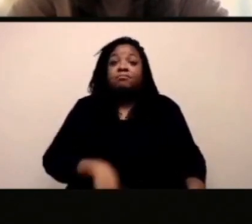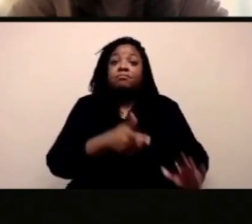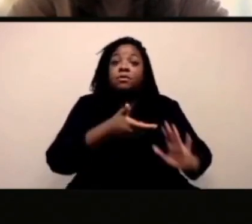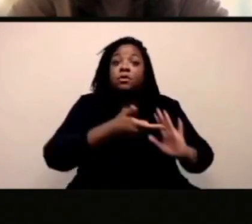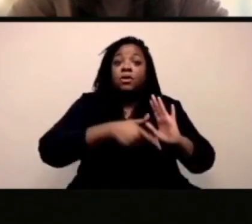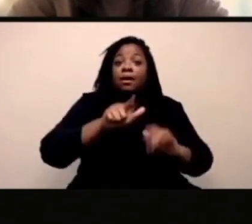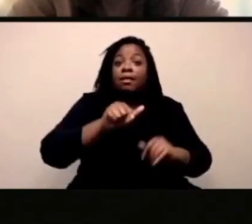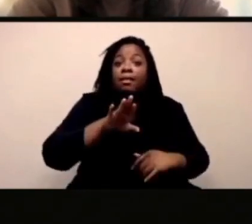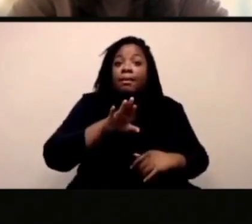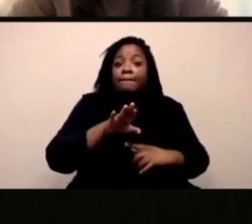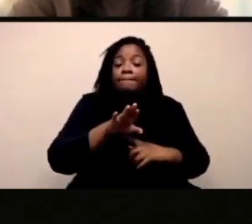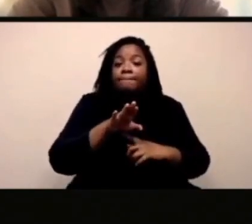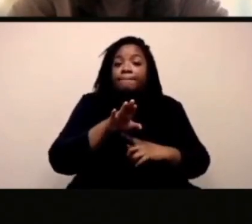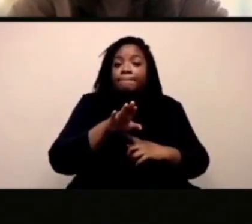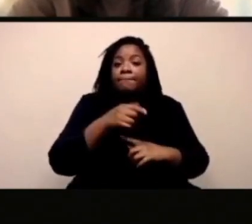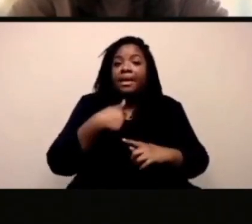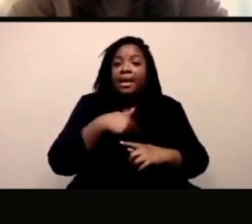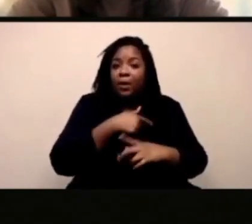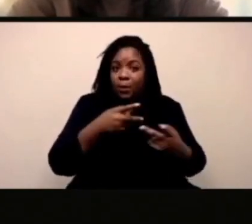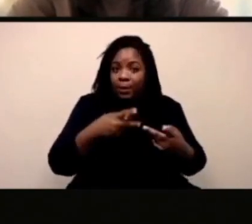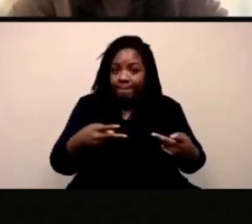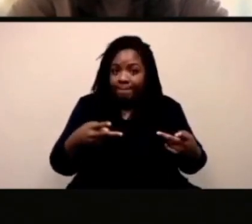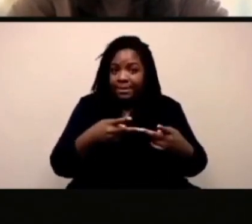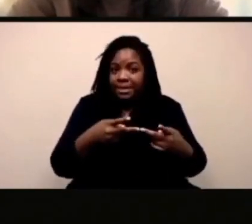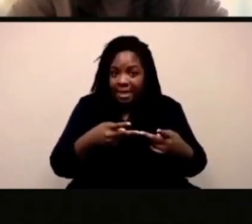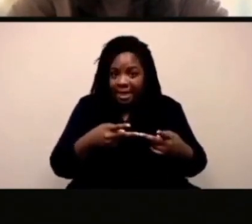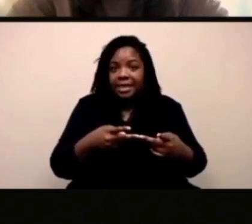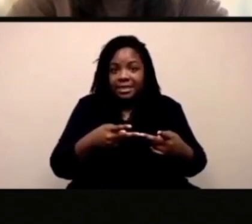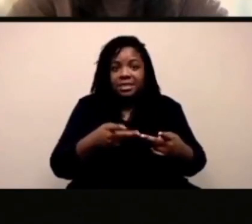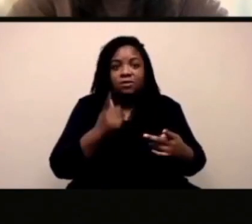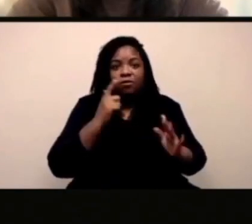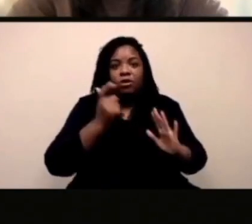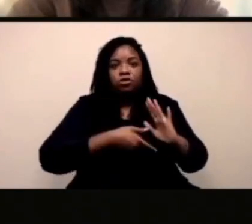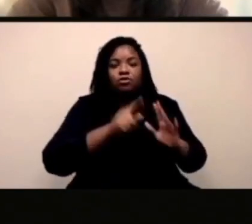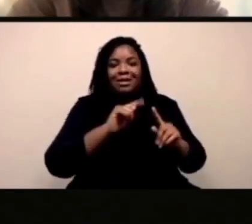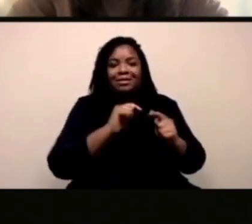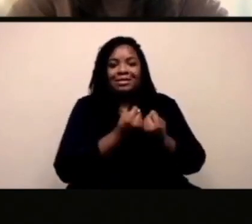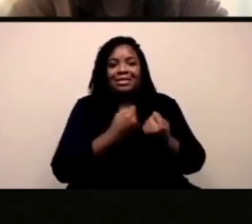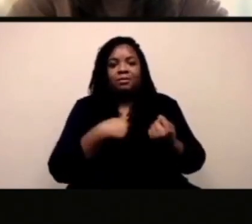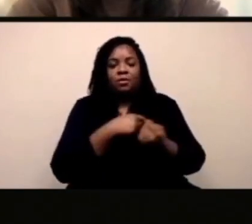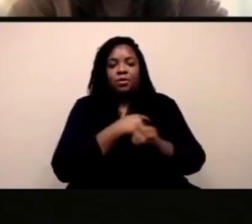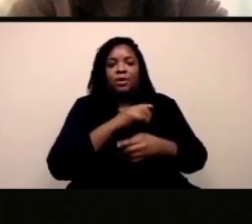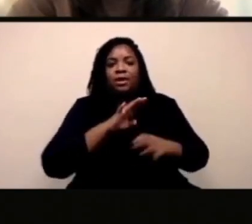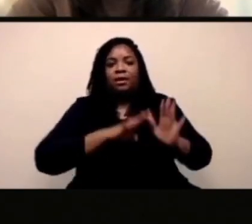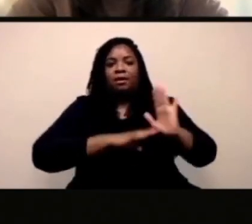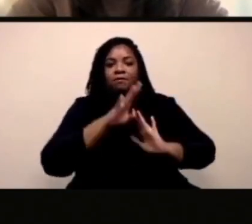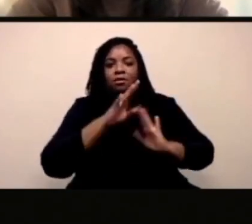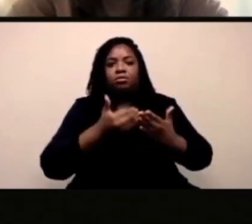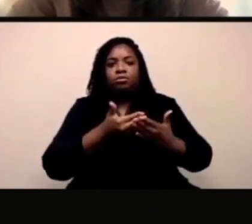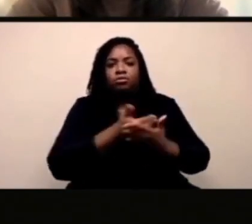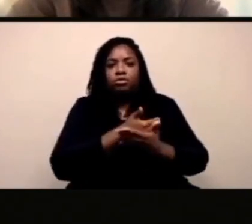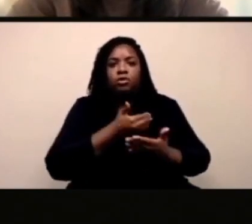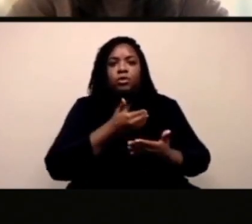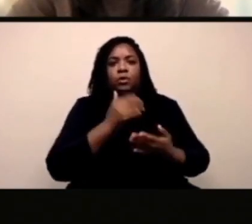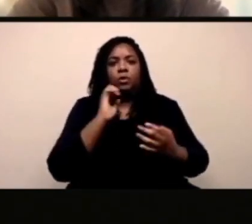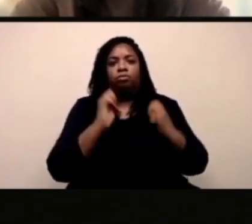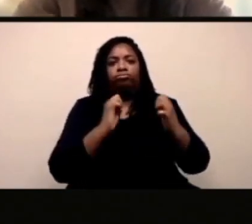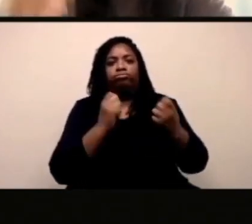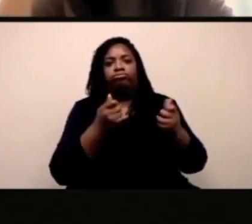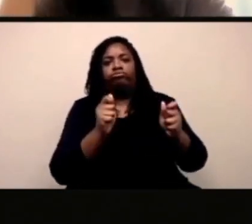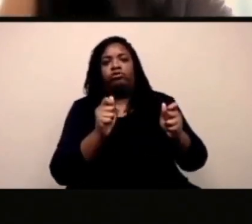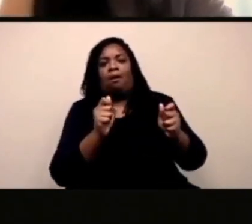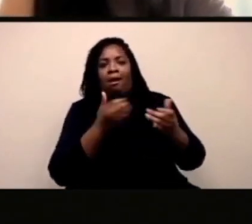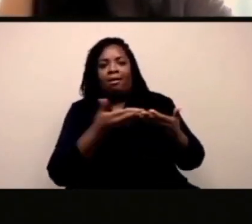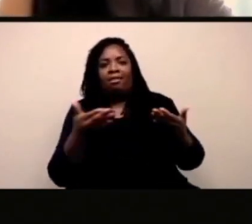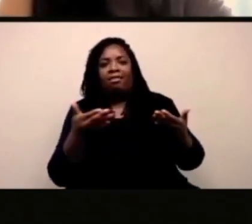trasformarvi. Che cos'è Scratch Lab? Scratch Lab è lo spazio